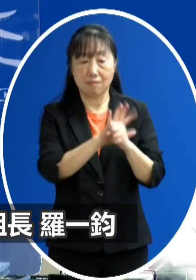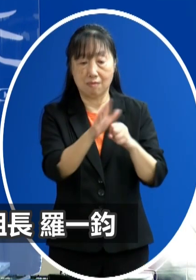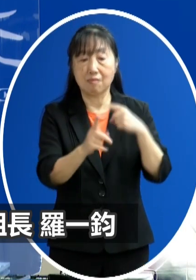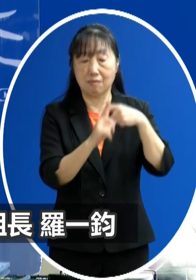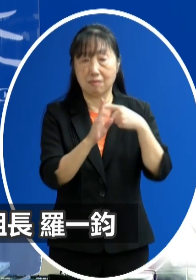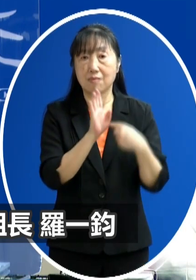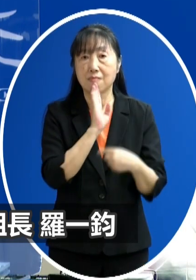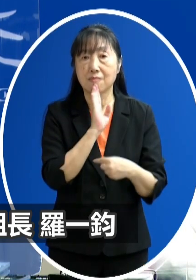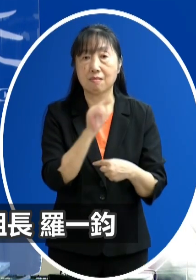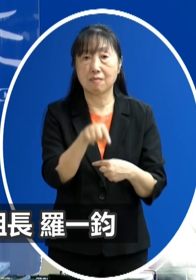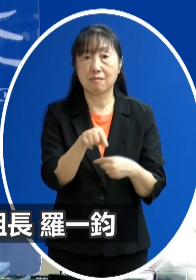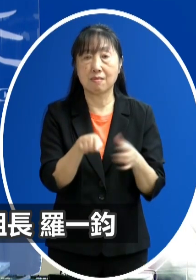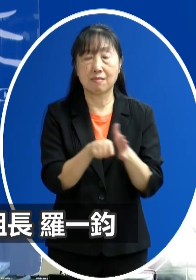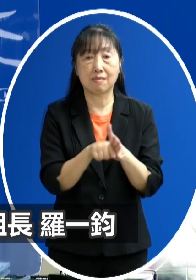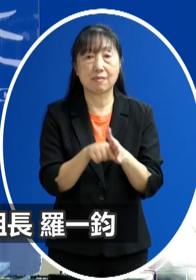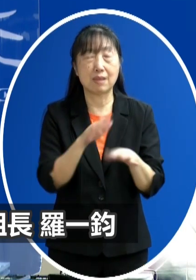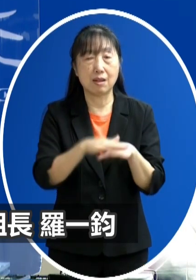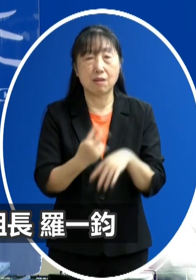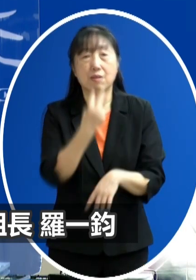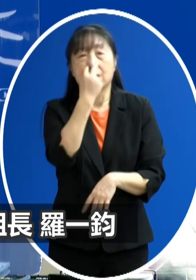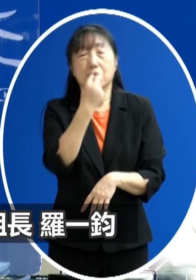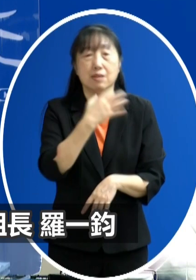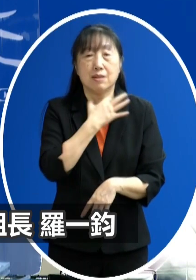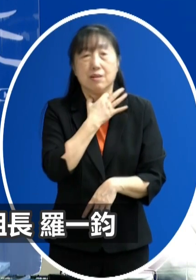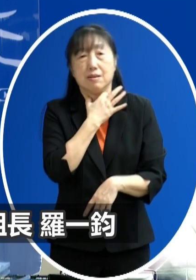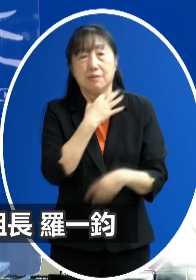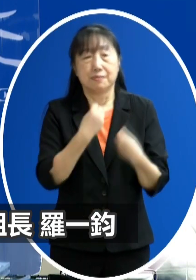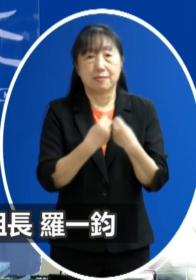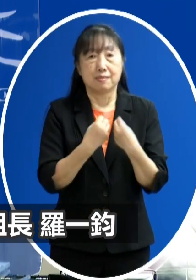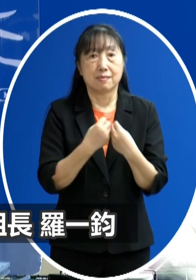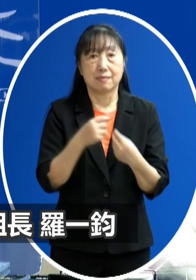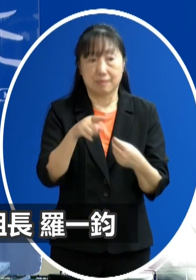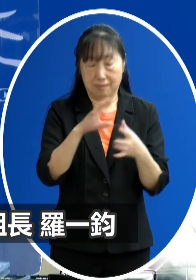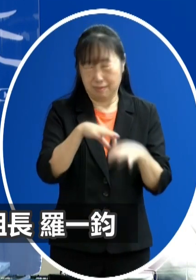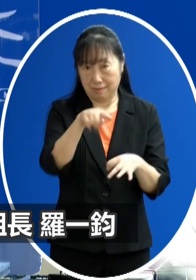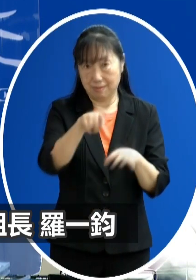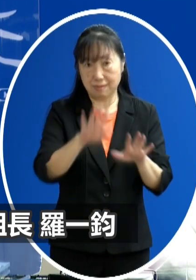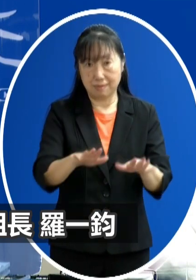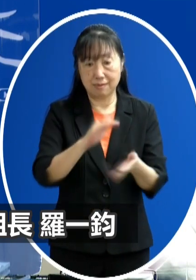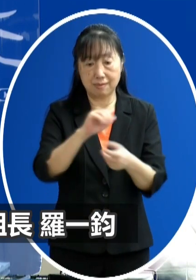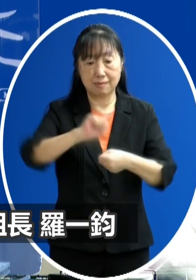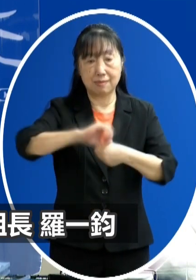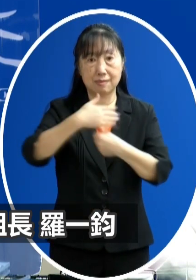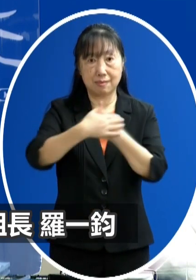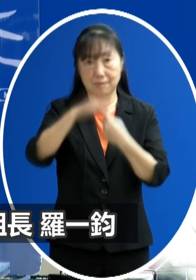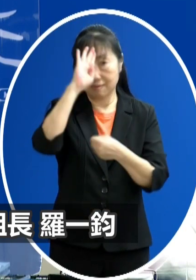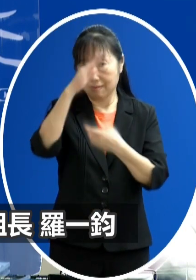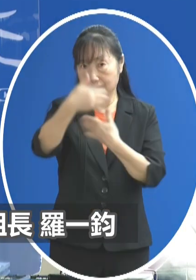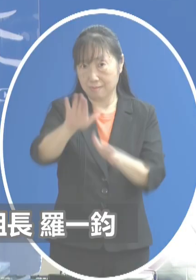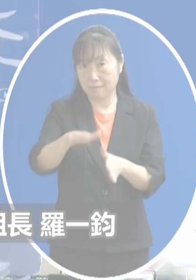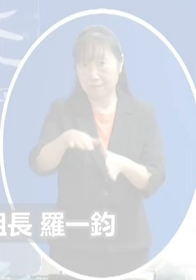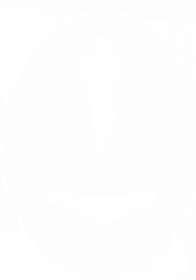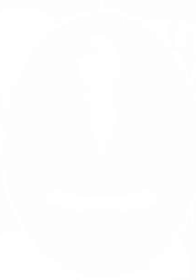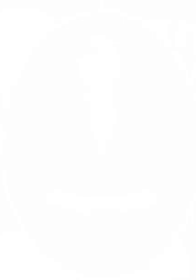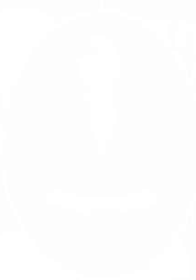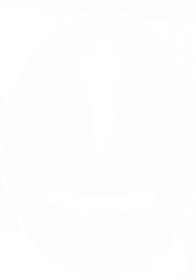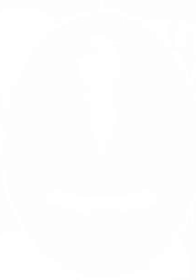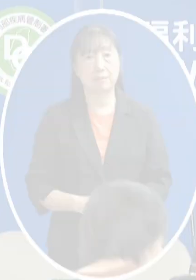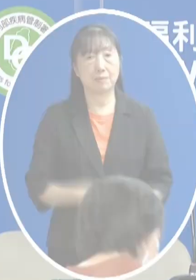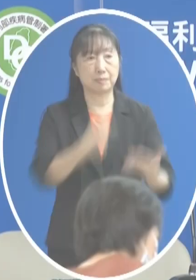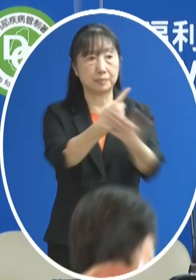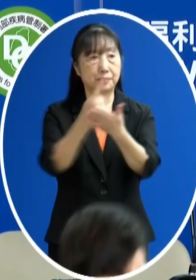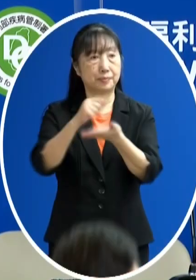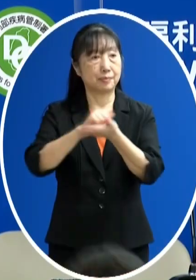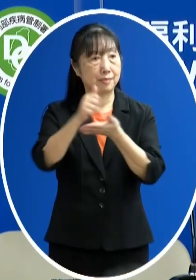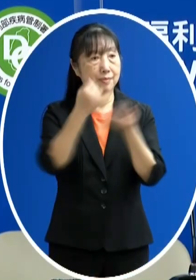確診 後續有出現這個呼吸窘迫的一個狀況所以目前還住在家庫病房當中 來使用呼吸器各位